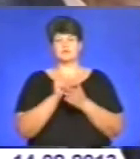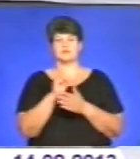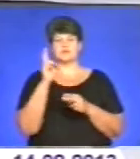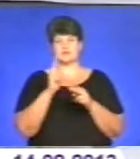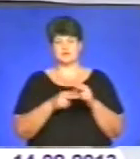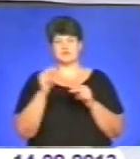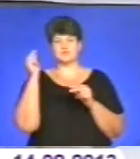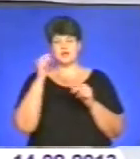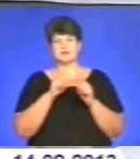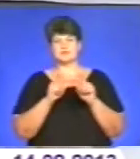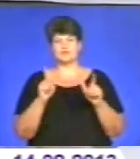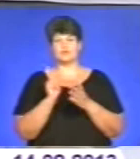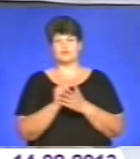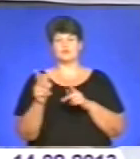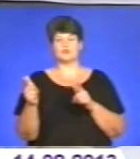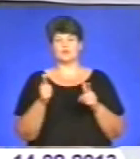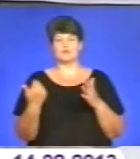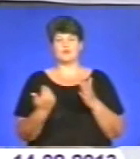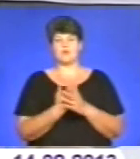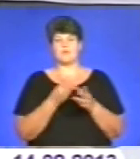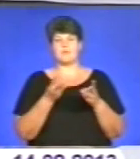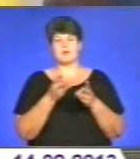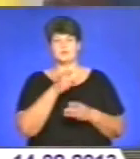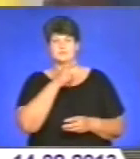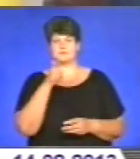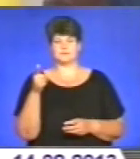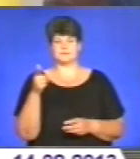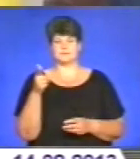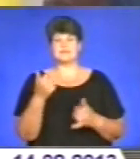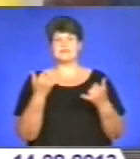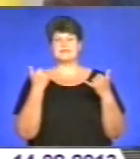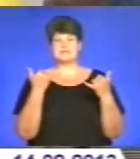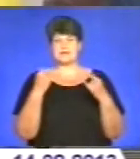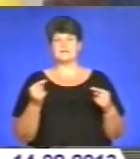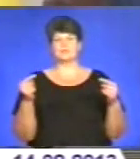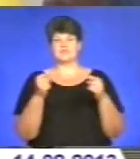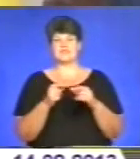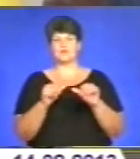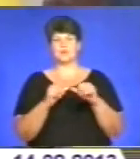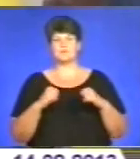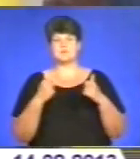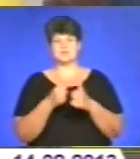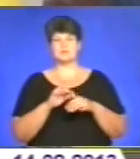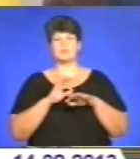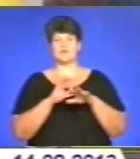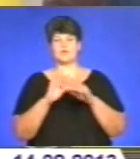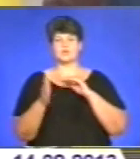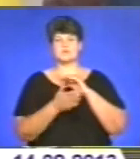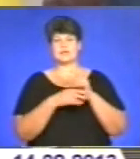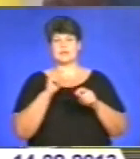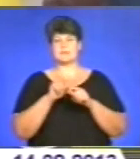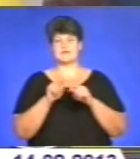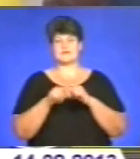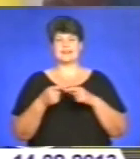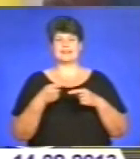заклади повинні бути готові до нового опалювального сезону. Зараз відповідні комісії проводять останні перевірки